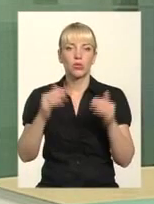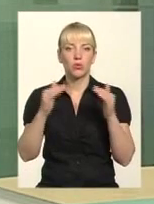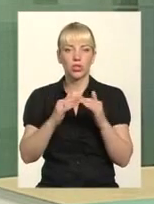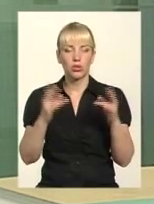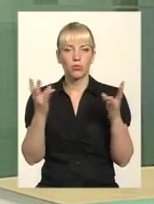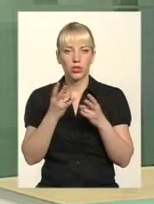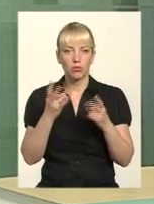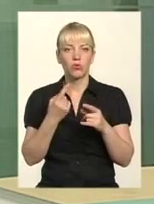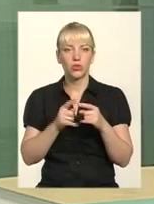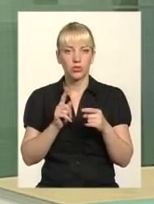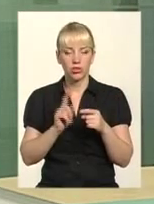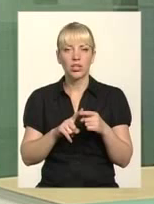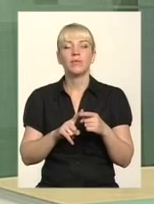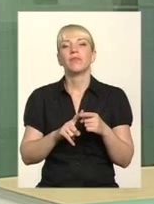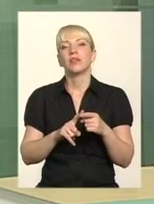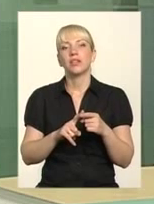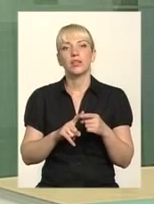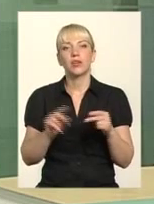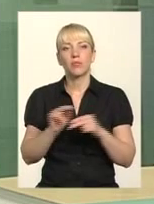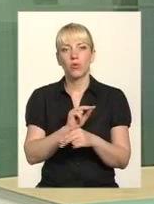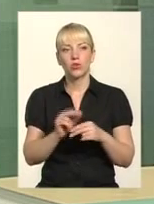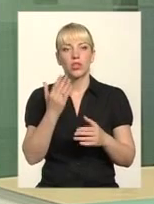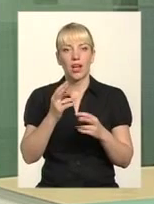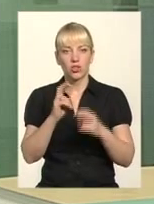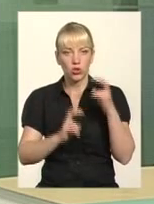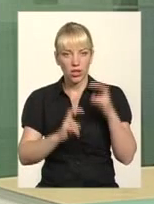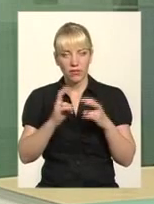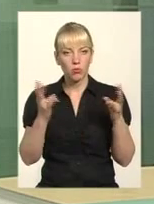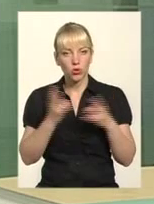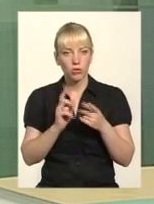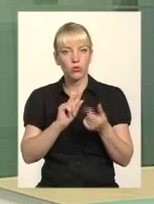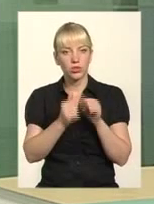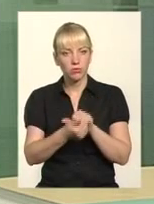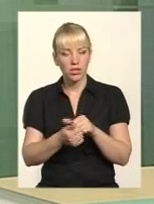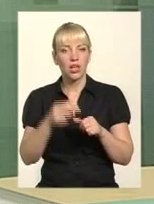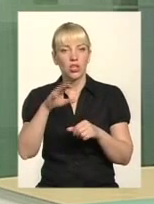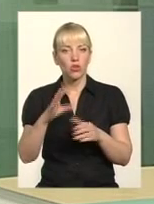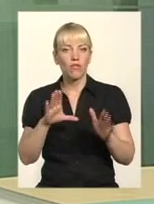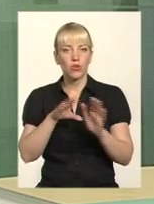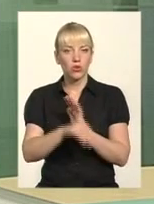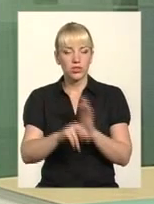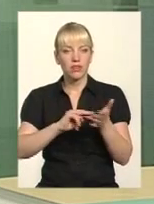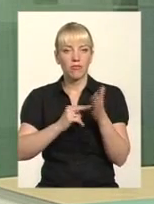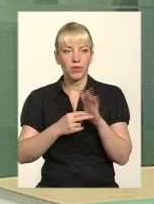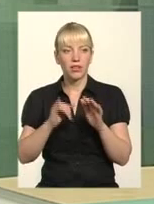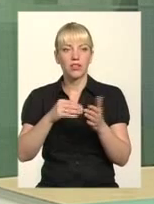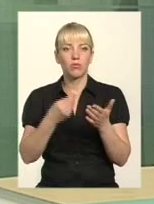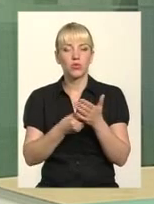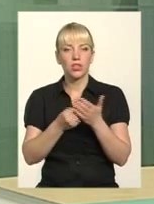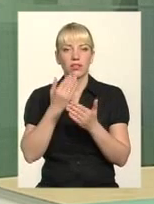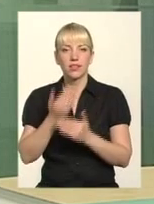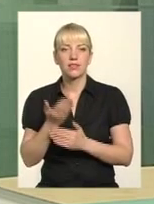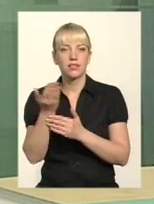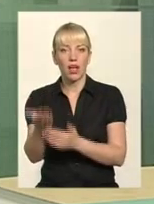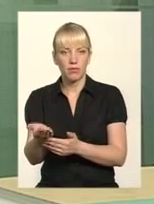потребує капітального ремонту або заміни, значить, він вноситься в план, він вноситься в бюджетний запит і виконується його заміна. Якщо